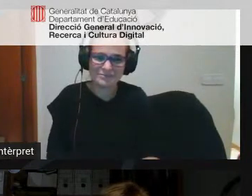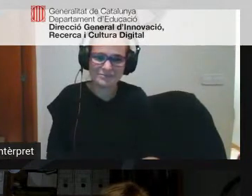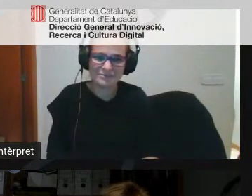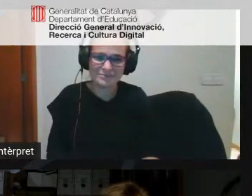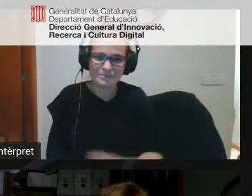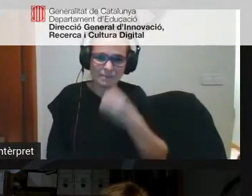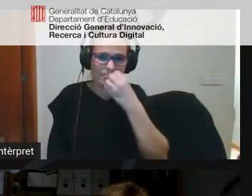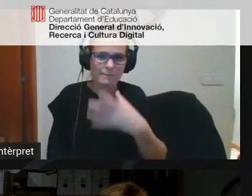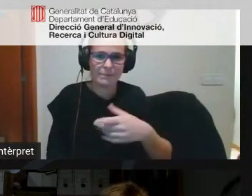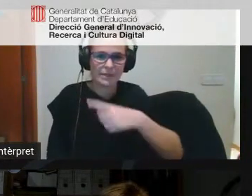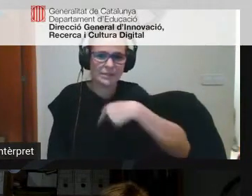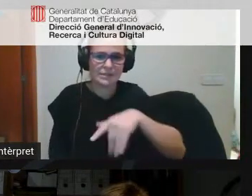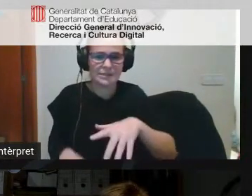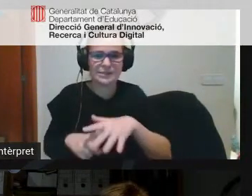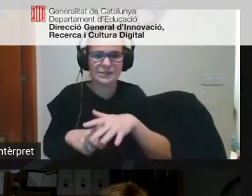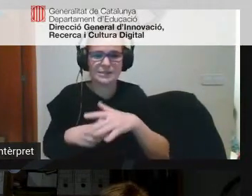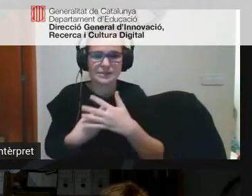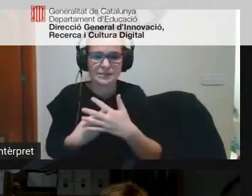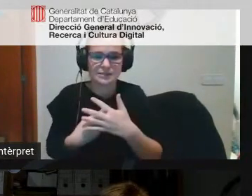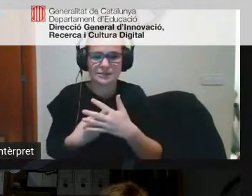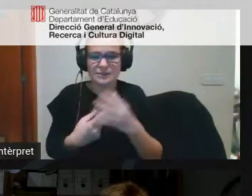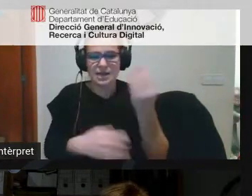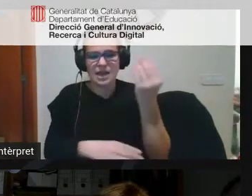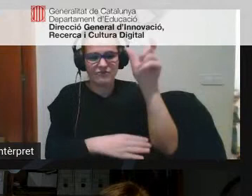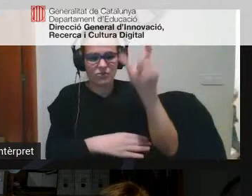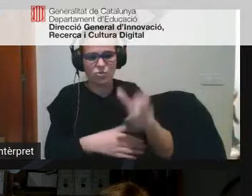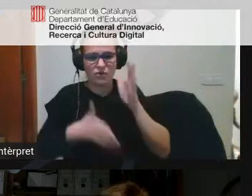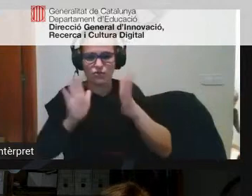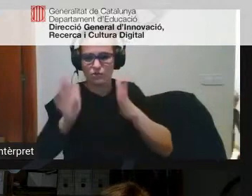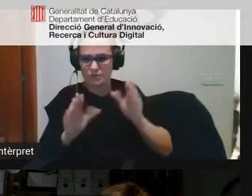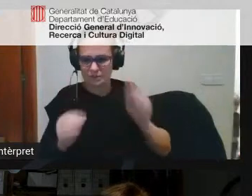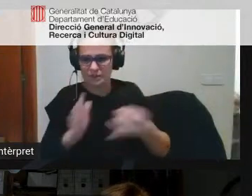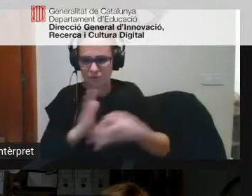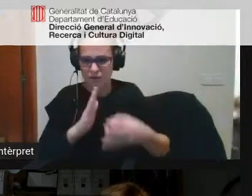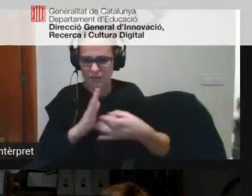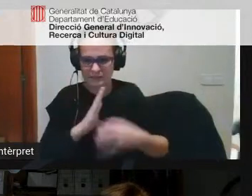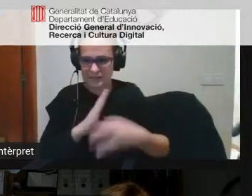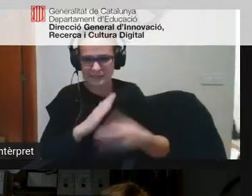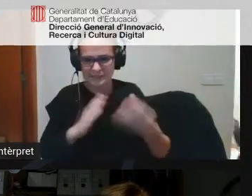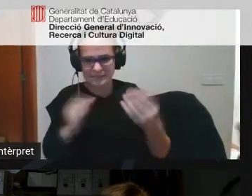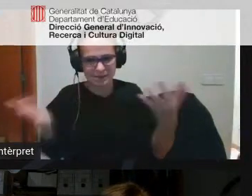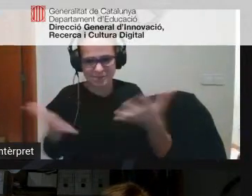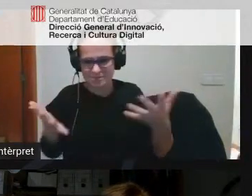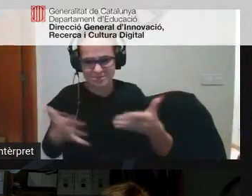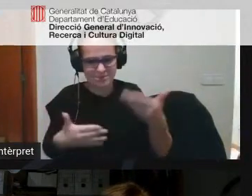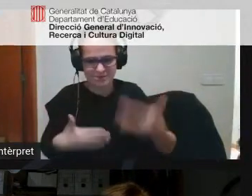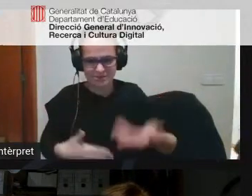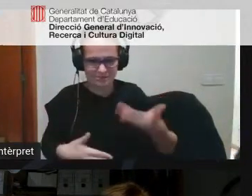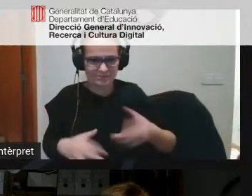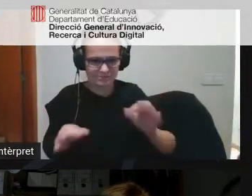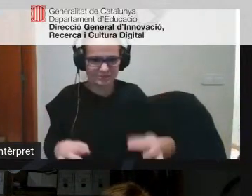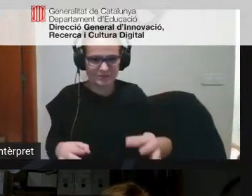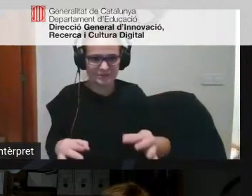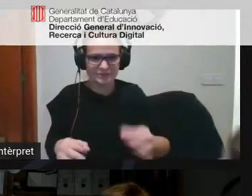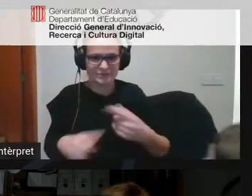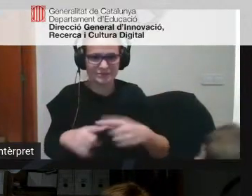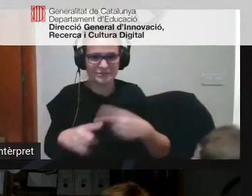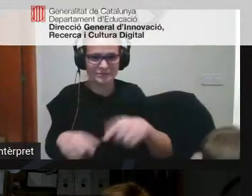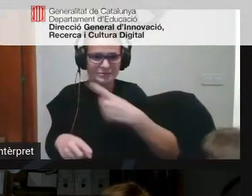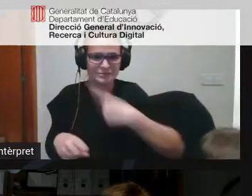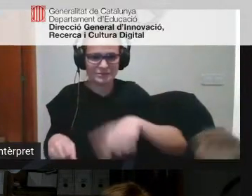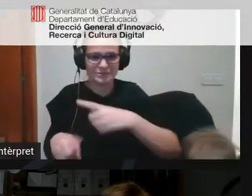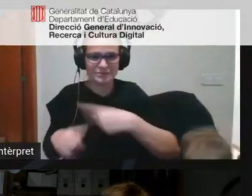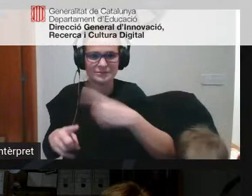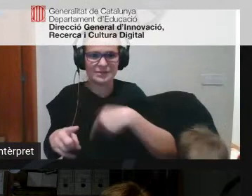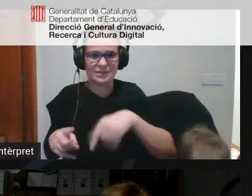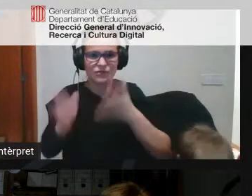Bé, en el nostre cas jo crec que la figura del formador i la seva qualitat és molt important nosaltres hem fet moltes